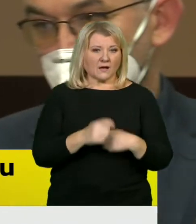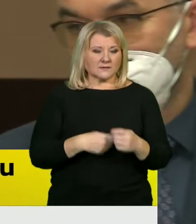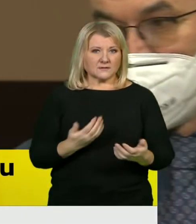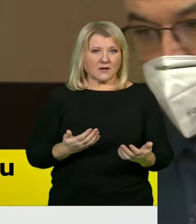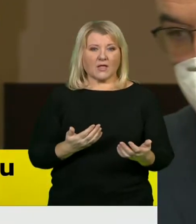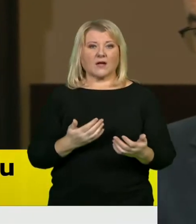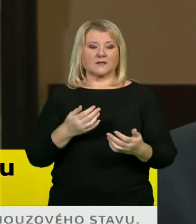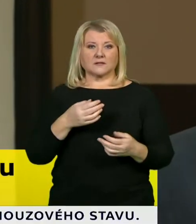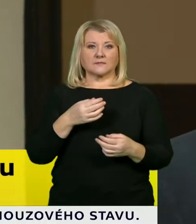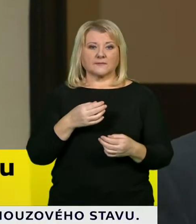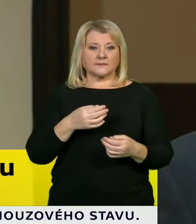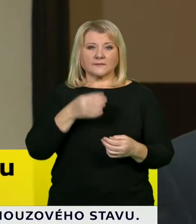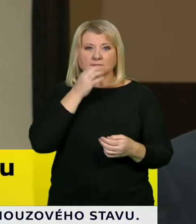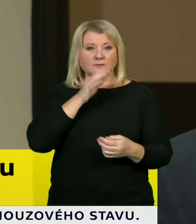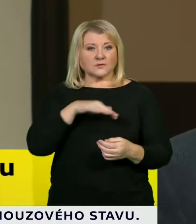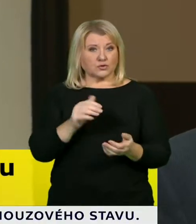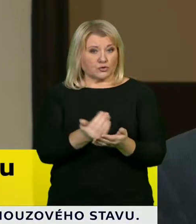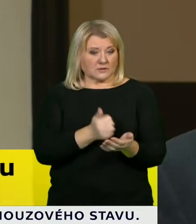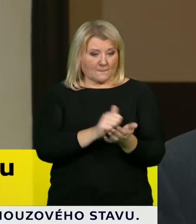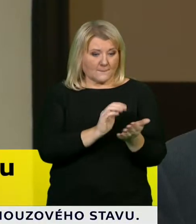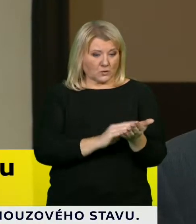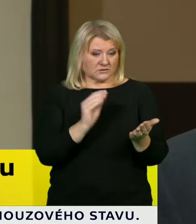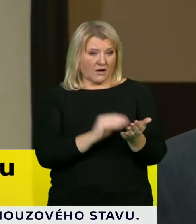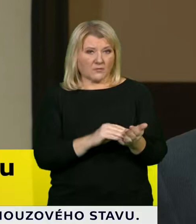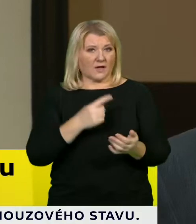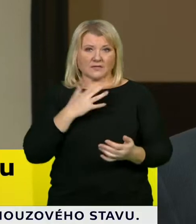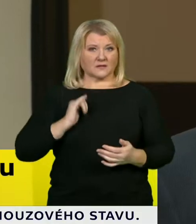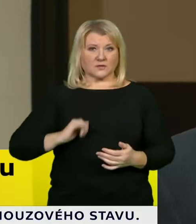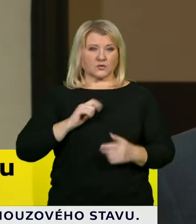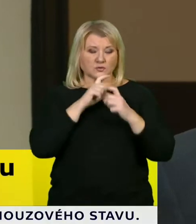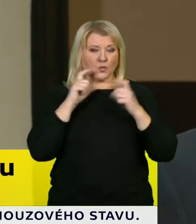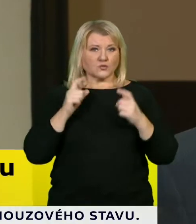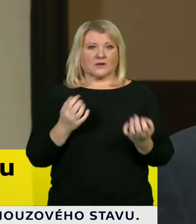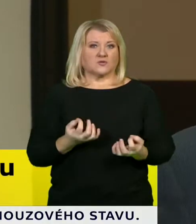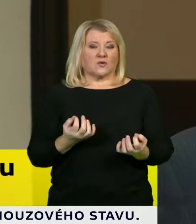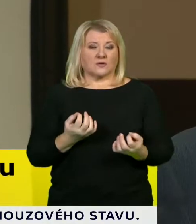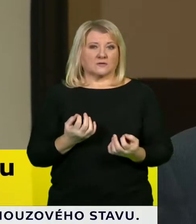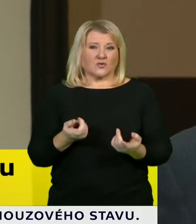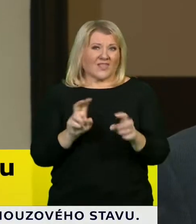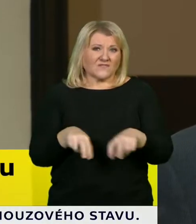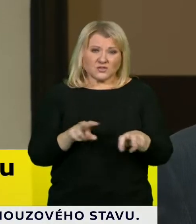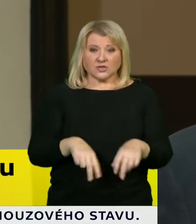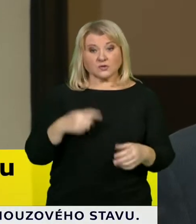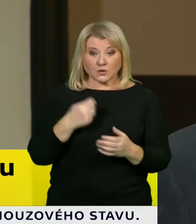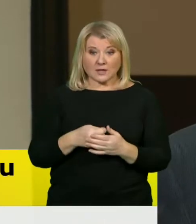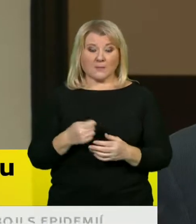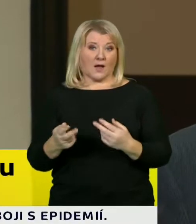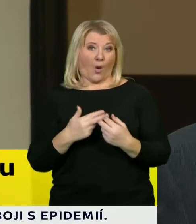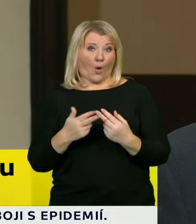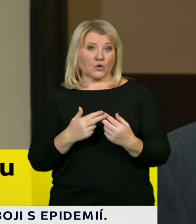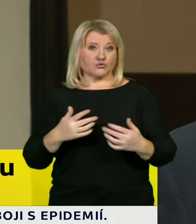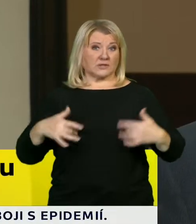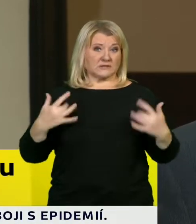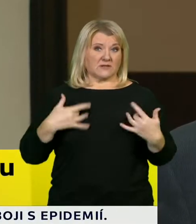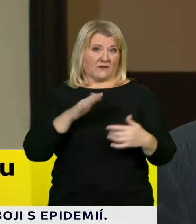že poznámkou to asi nevyříšíte. To znamená, je to ohrožení bezpečností těch dalších dětí. Ta